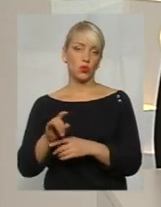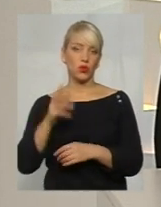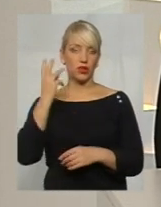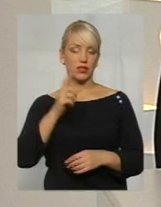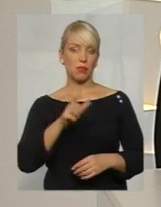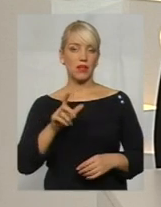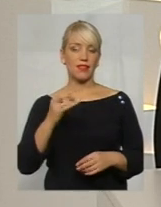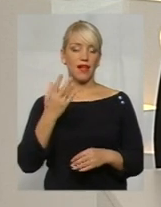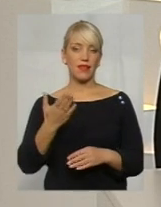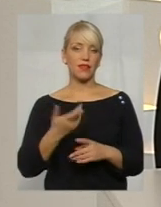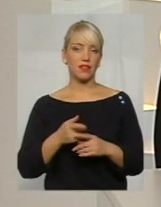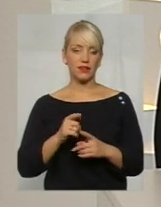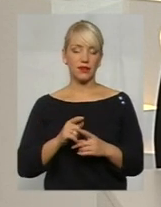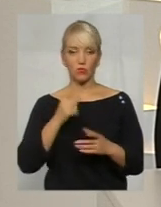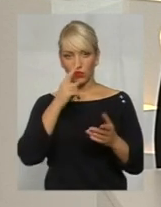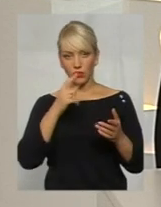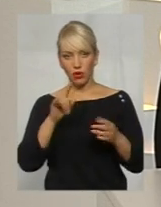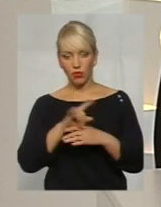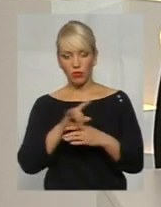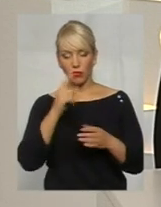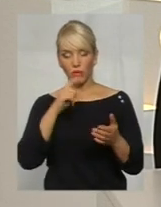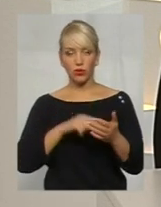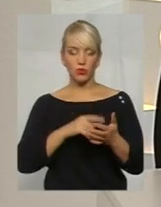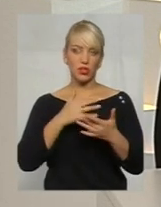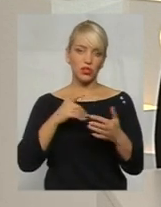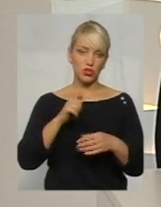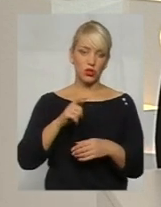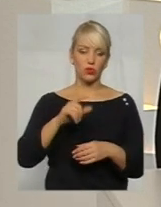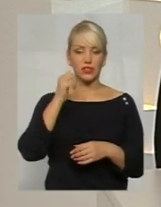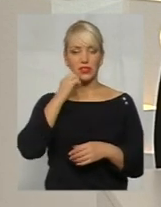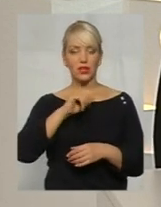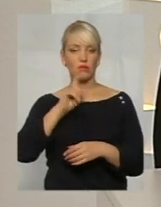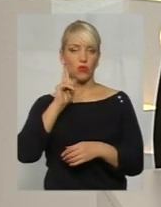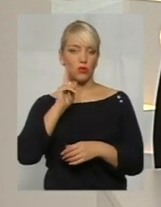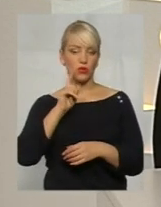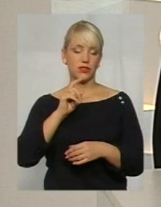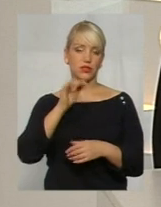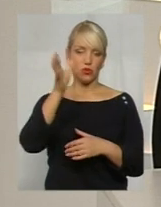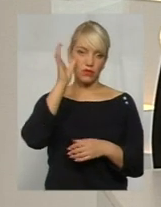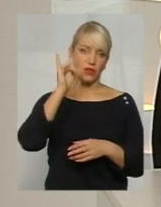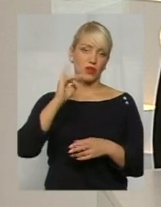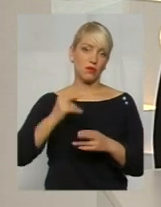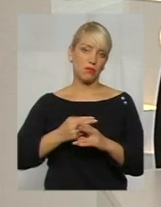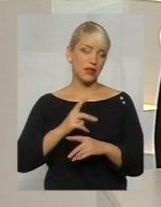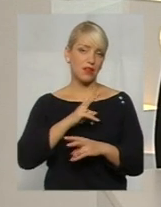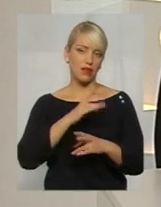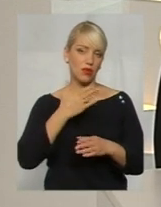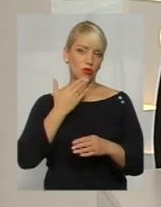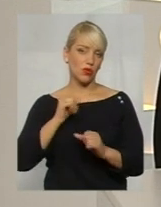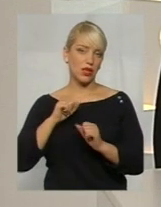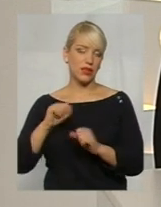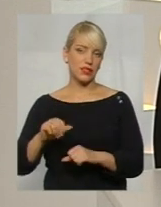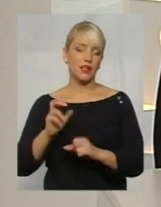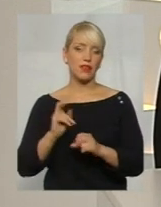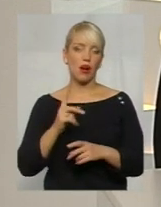Адже на їх вудочку трапляються всі різні люди, старі, молоді, з освітою і без. Ніхто не застрахований, тому як попередити